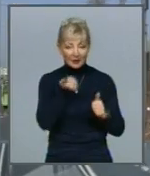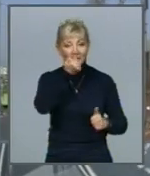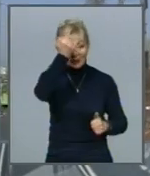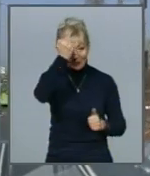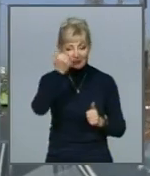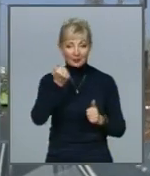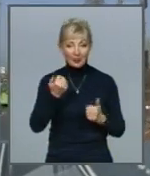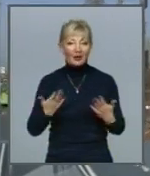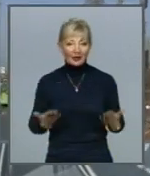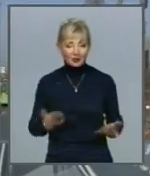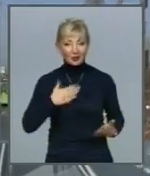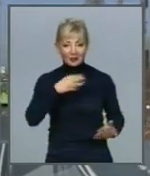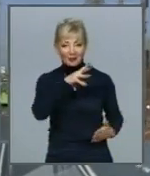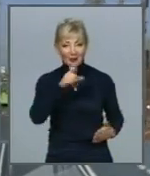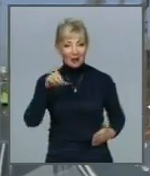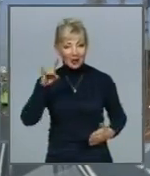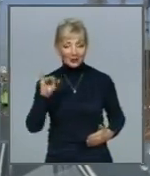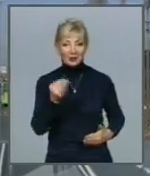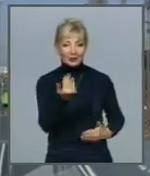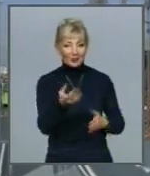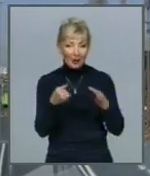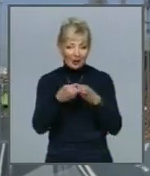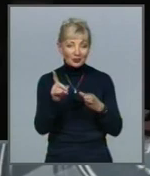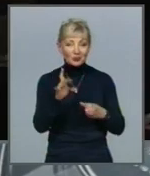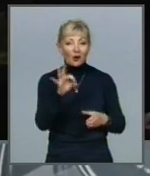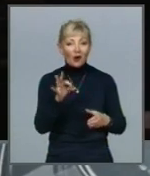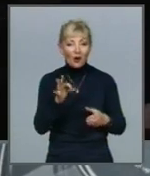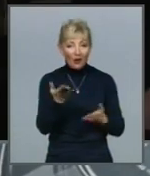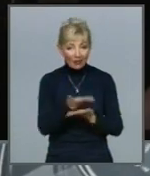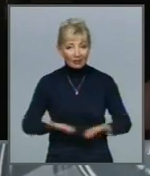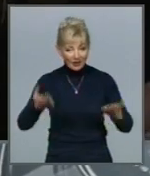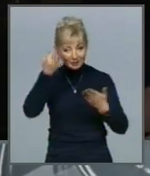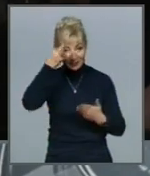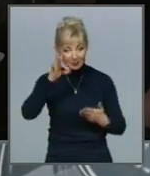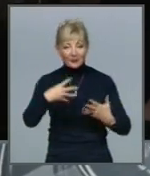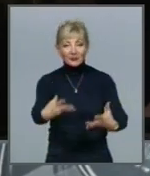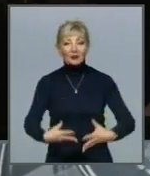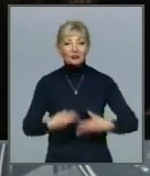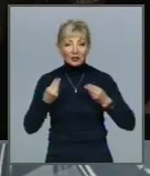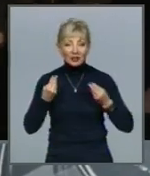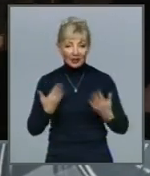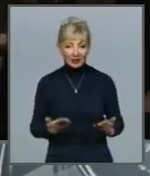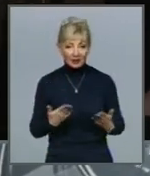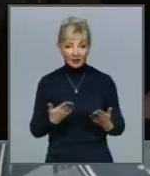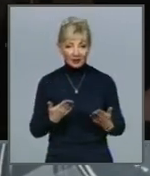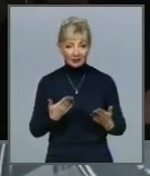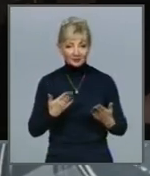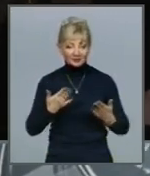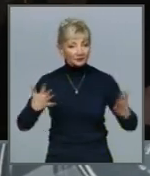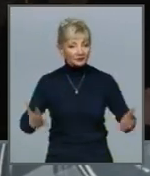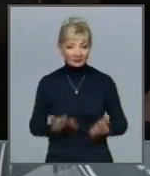нашому мэру і його команде, що о нас позаботили Впечатление, звісно, восхитительное.